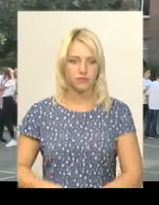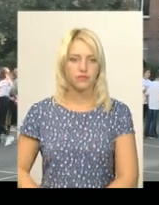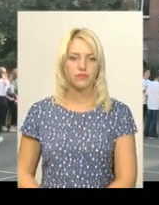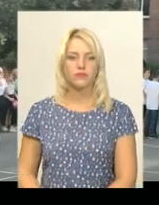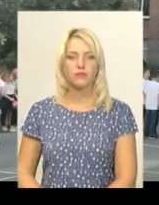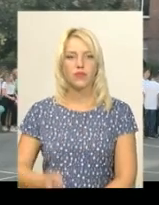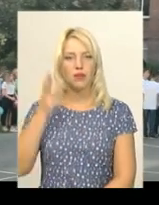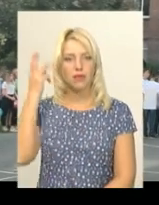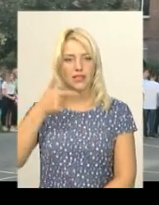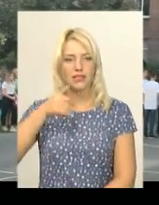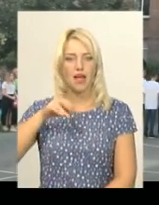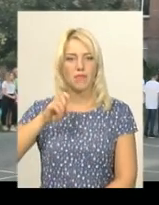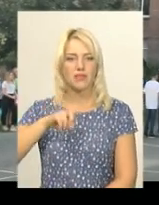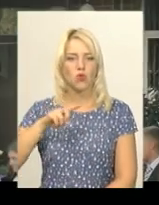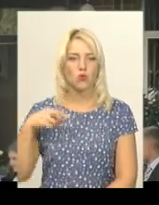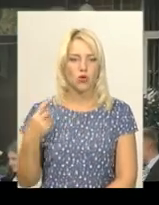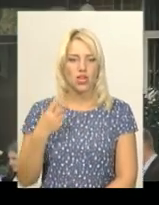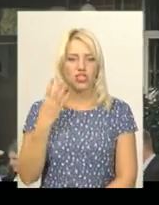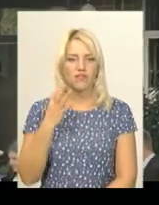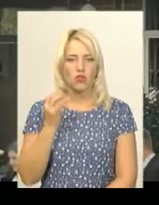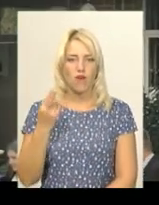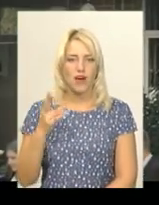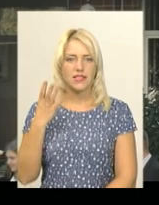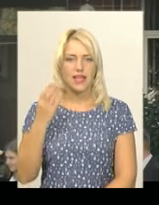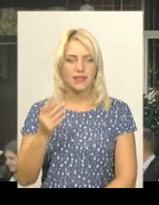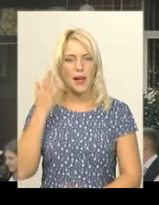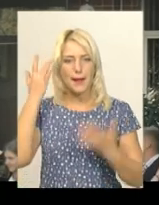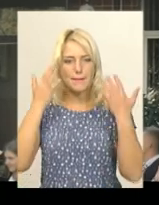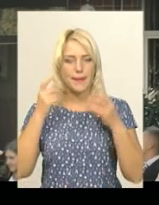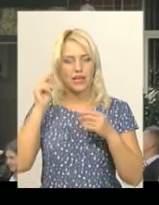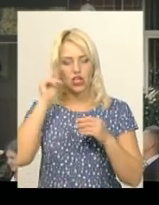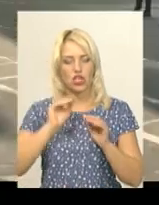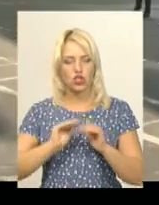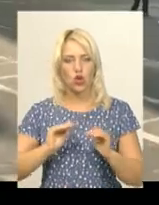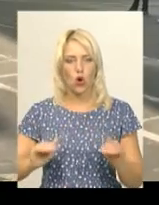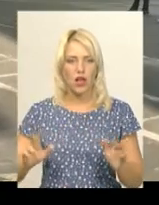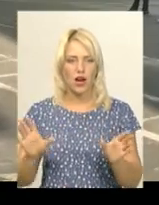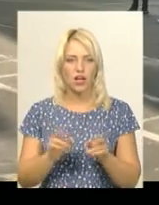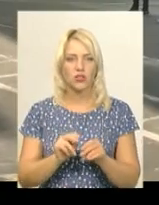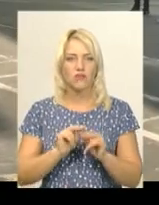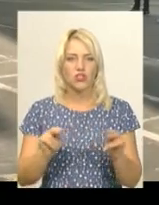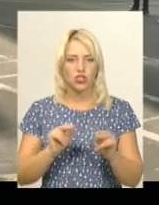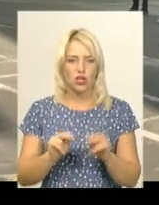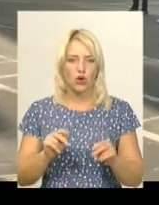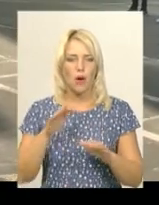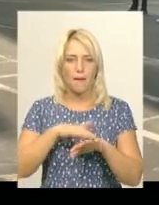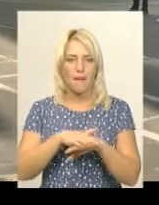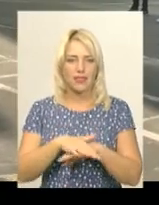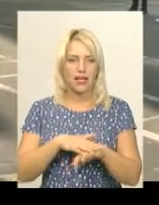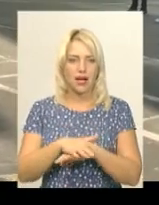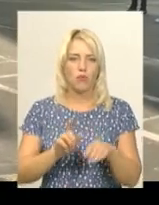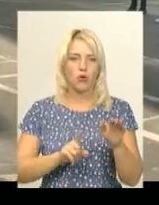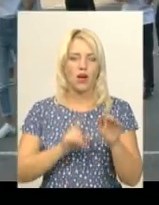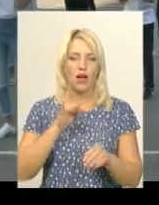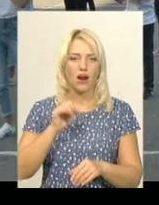У Хмельницькій гімназії номер один 4 вересня «День мрій». Школярі разом з вчителькою математики Оксаною Ратушняк починають навчання з